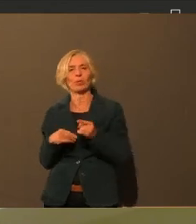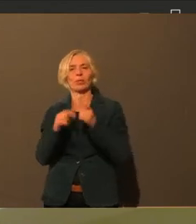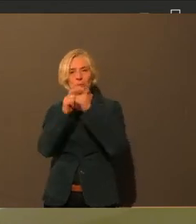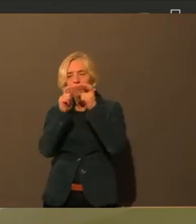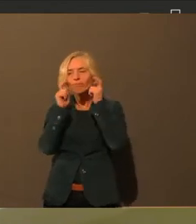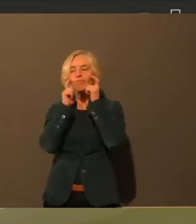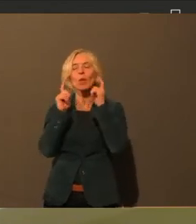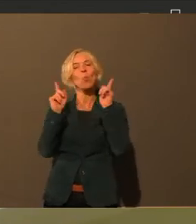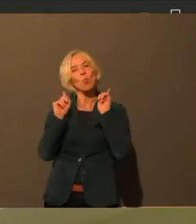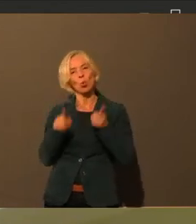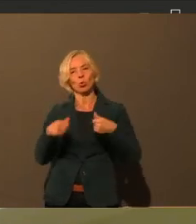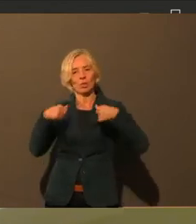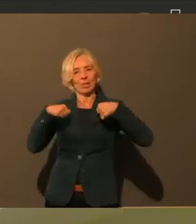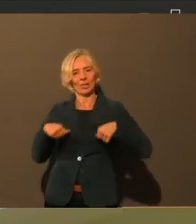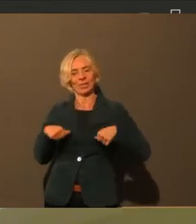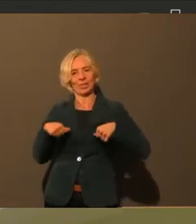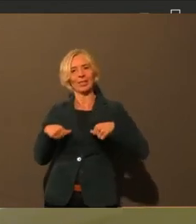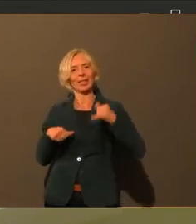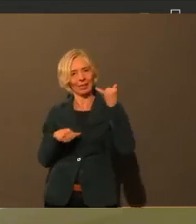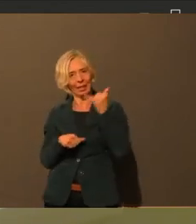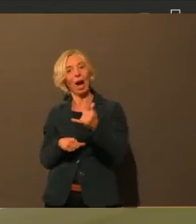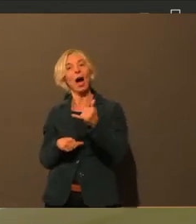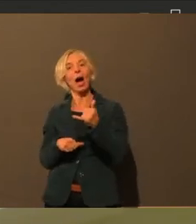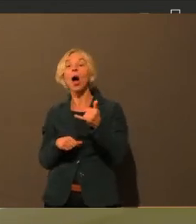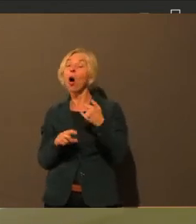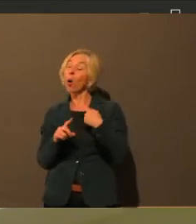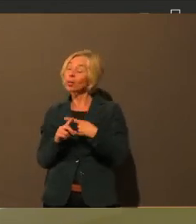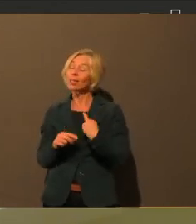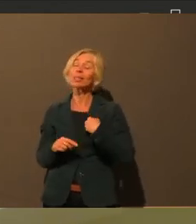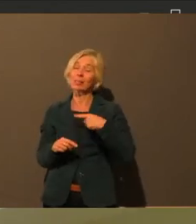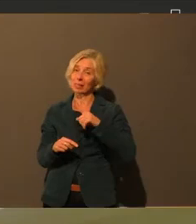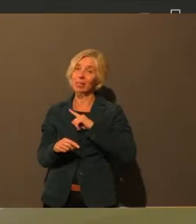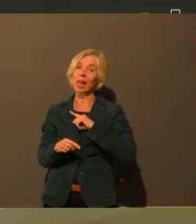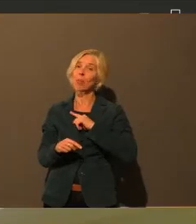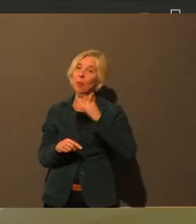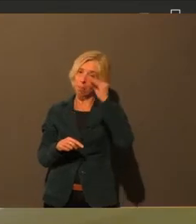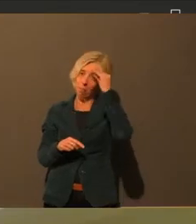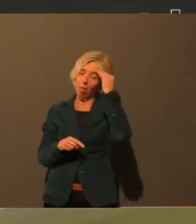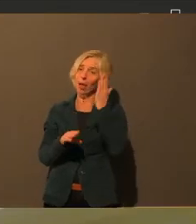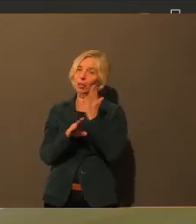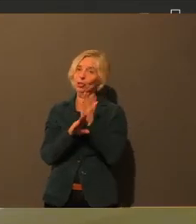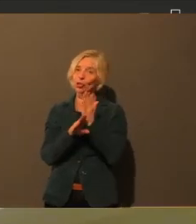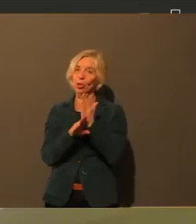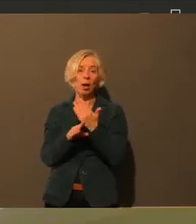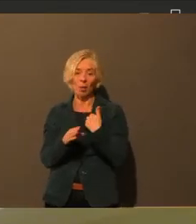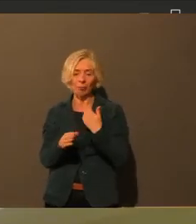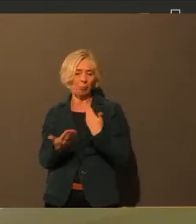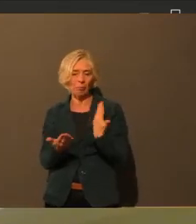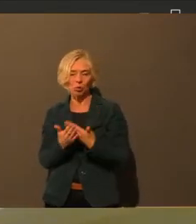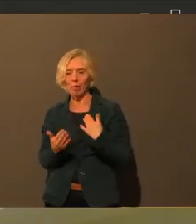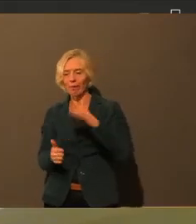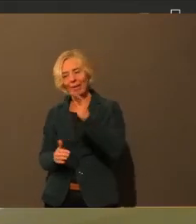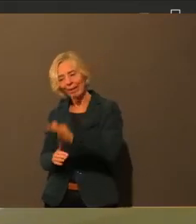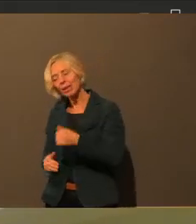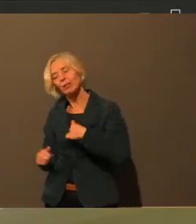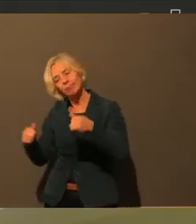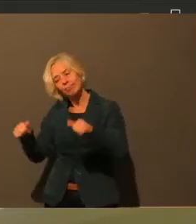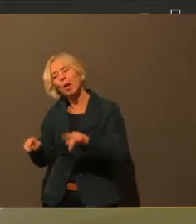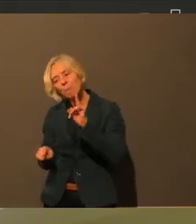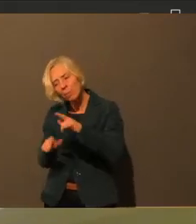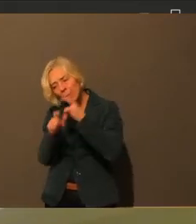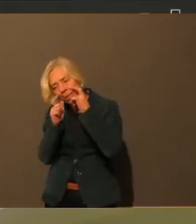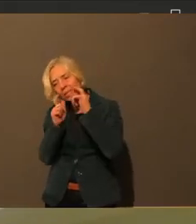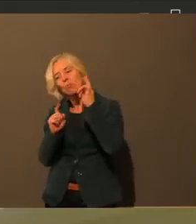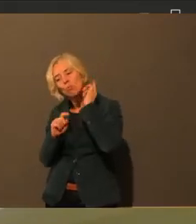Und mich persönlich ärgert es dann schon, wenn ich meinem Kind oder wie auch immer eine Maske aufzwinge und ich mich da